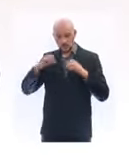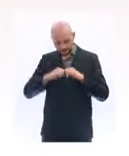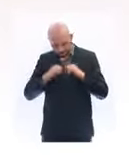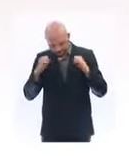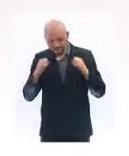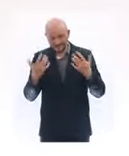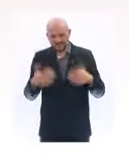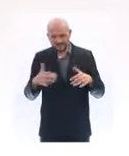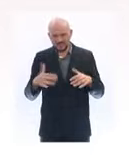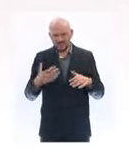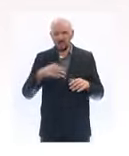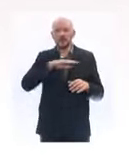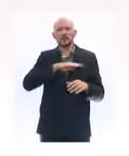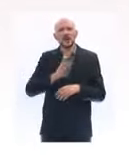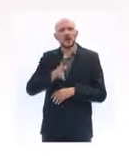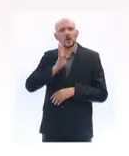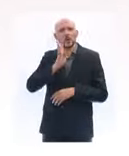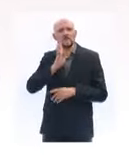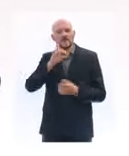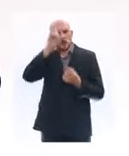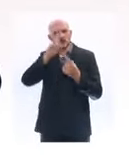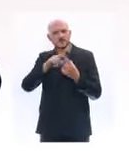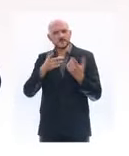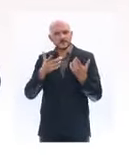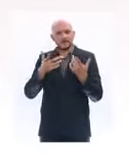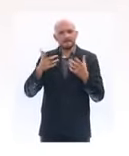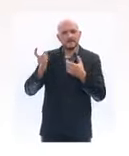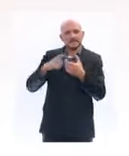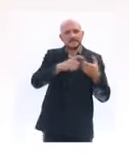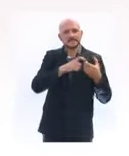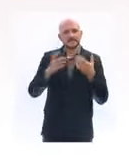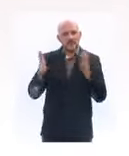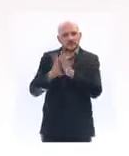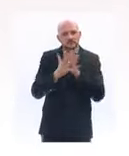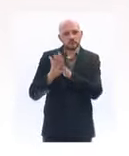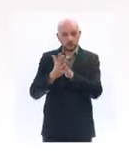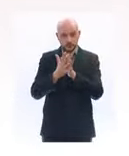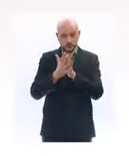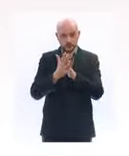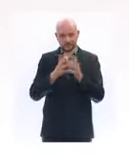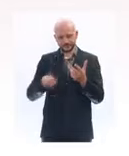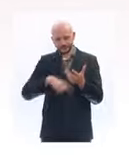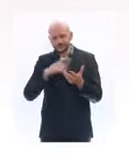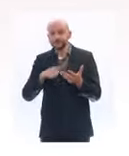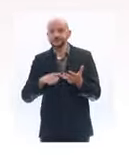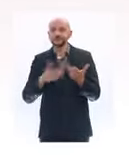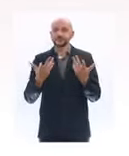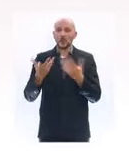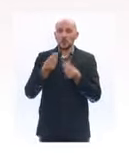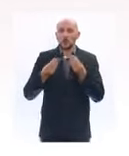cadre des conférences du dialogue social. Les populations fragiles, précaires,